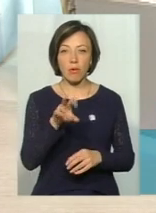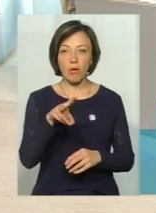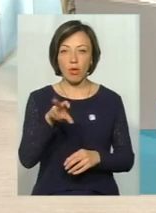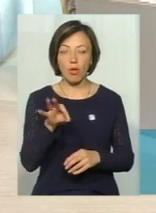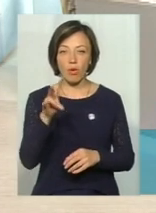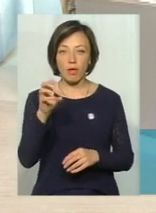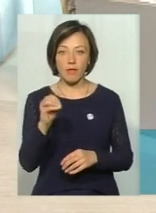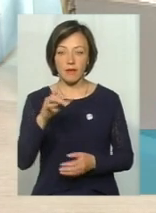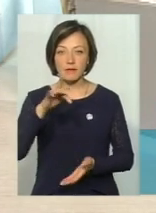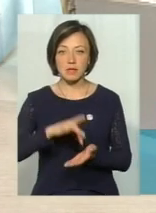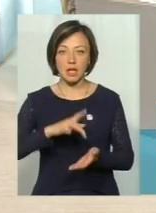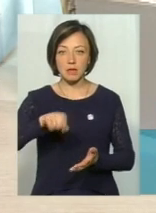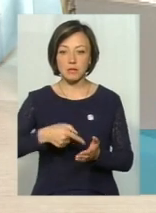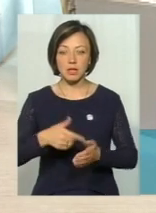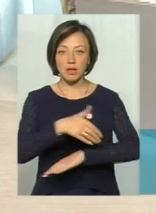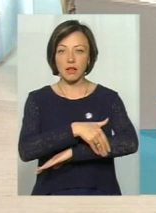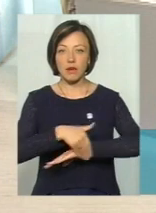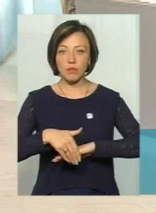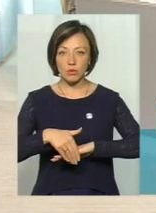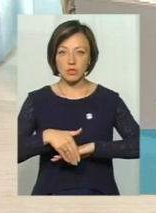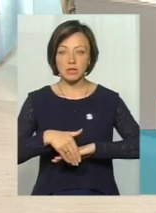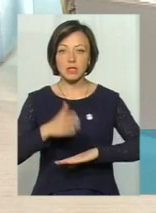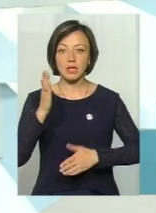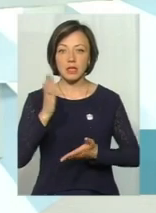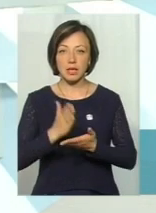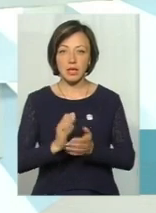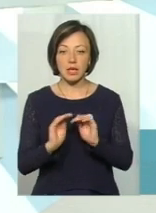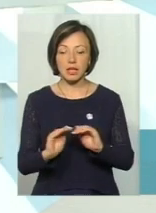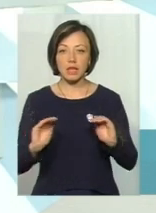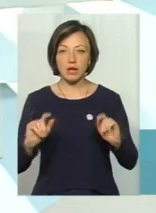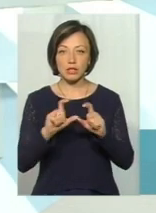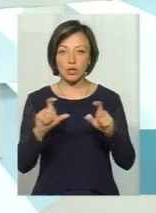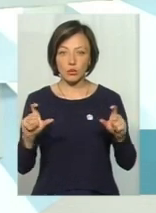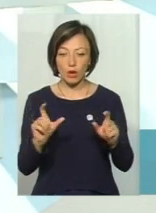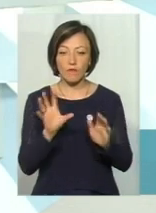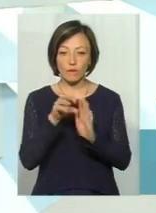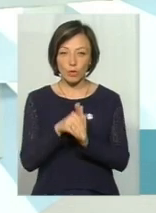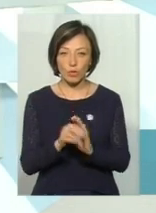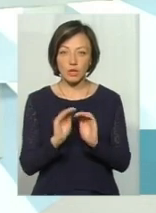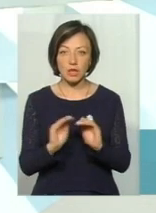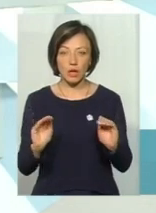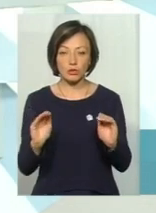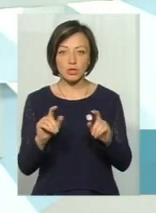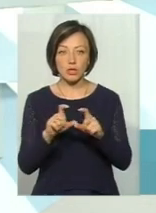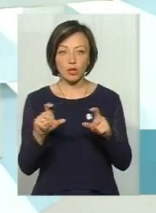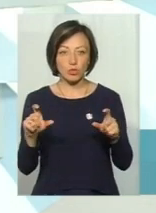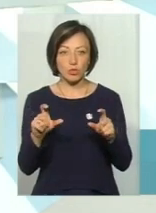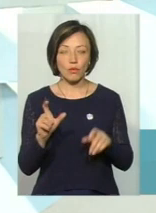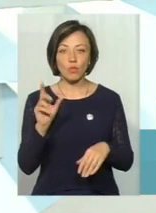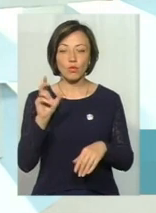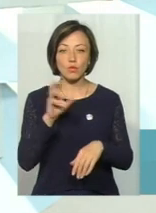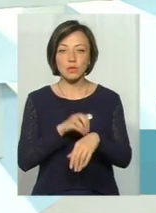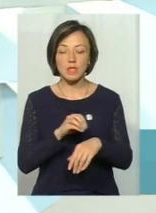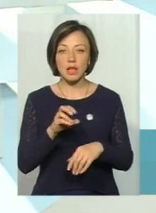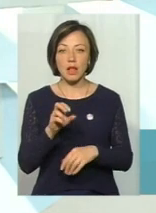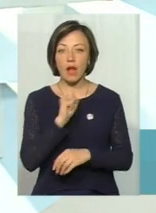майже в центрі міста, на вулиці Герета Сумчука, є дитячий садок, і в тому дитячому садку вкусила